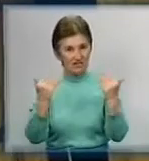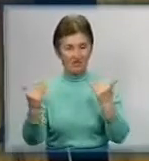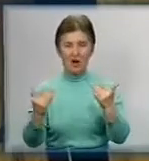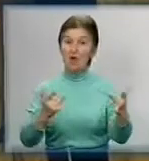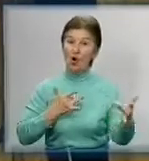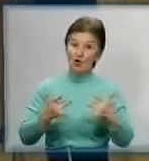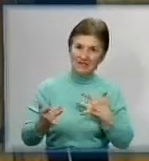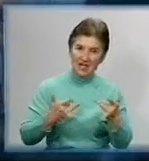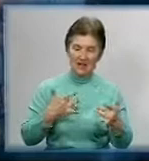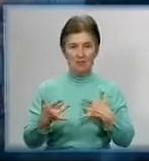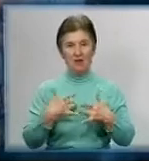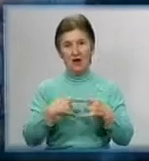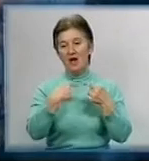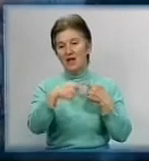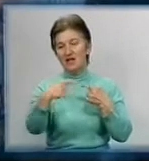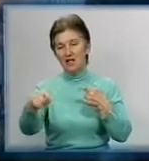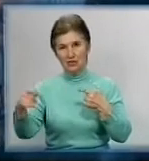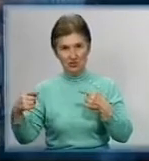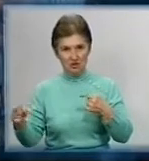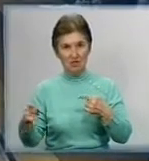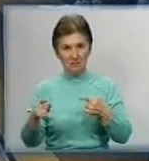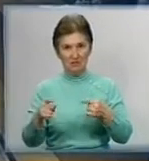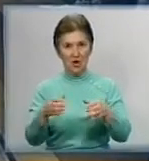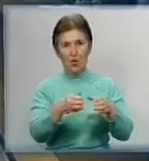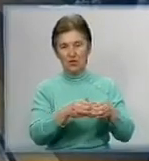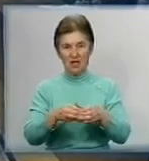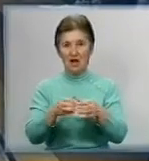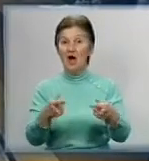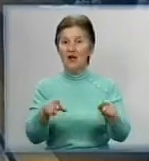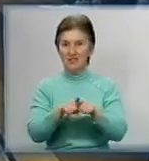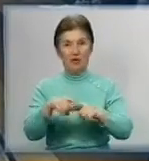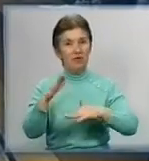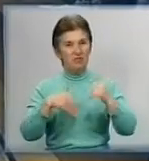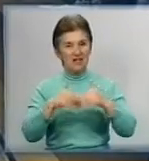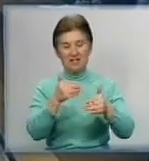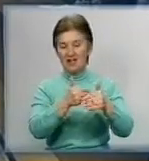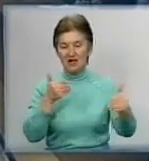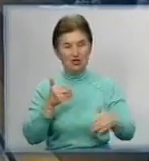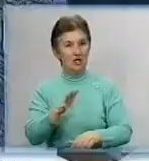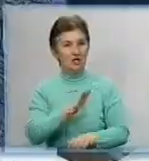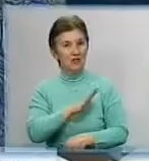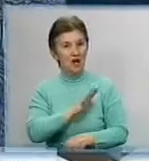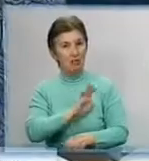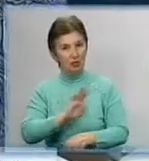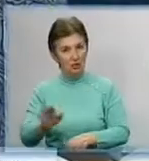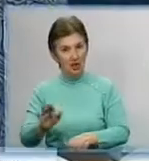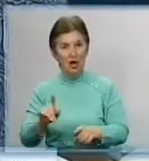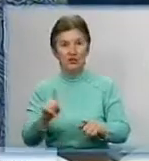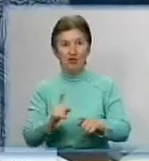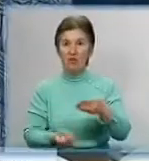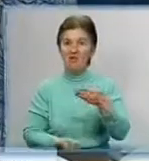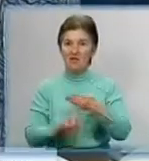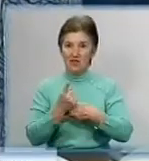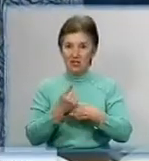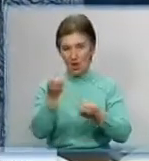потішать сільських глядачів і інші гурти та творчі колективи області. Такої практики раніше не було, говорить Валентина Животовська. Аби відродити культуру на